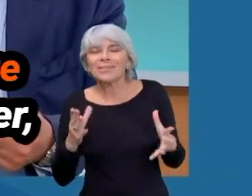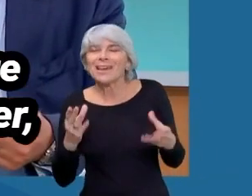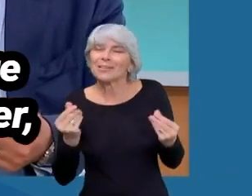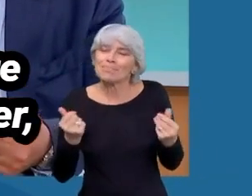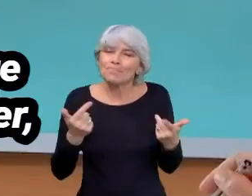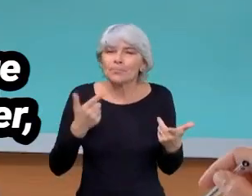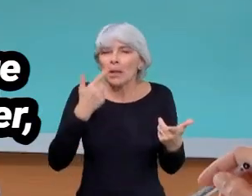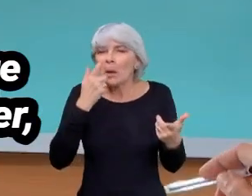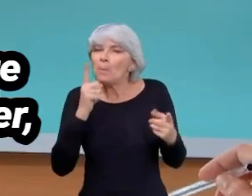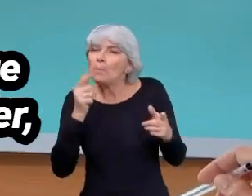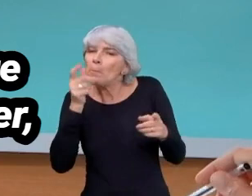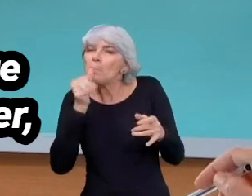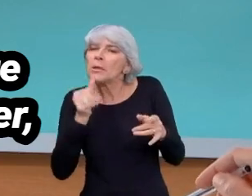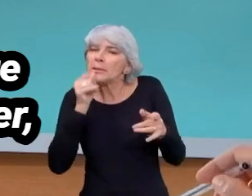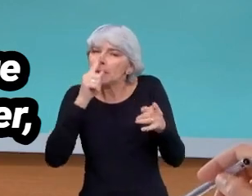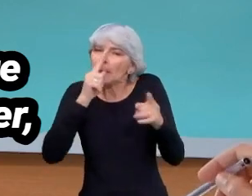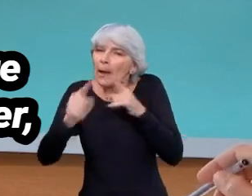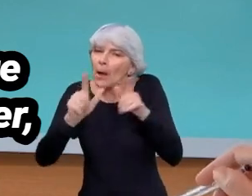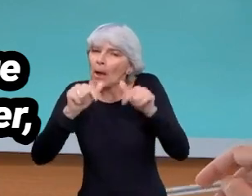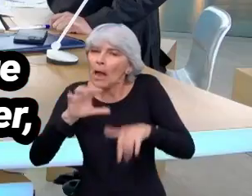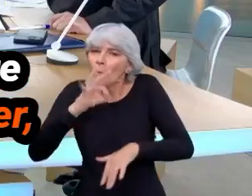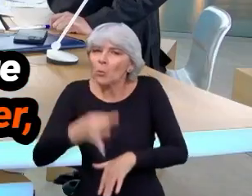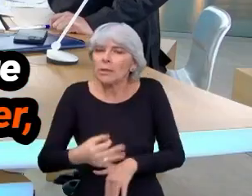devrait être faite. Mais en tout cas,